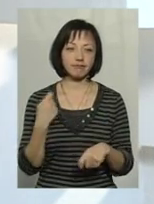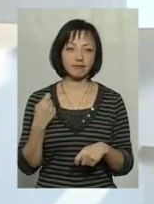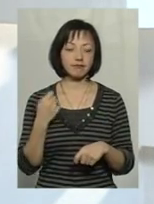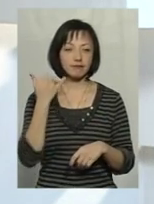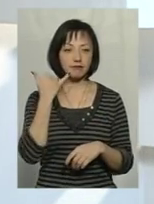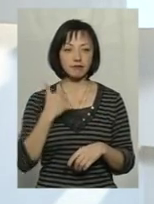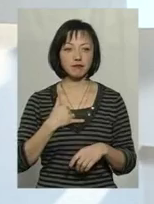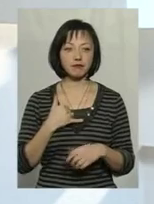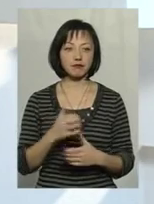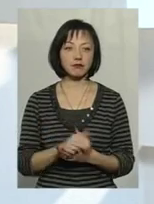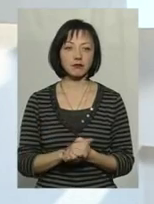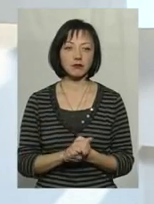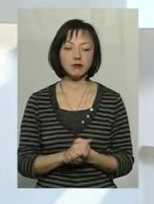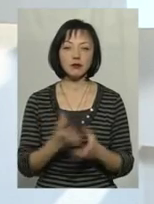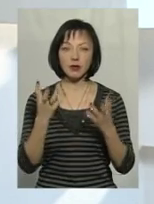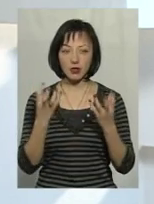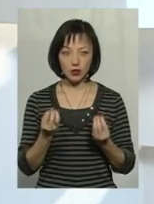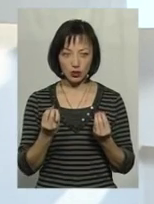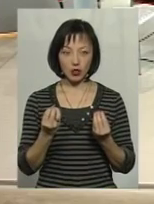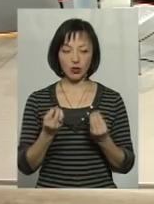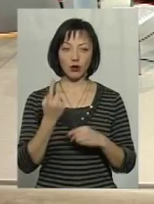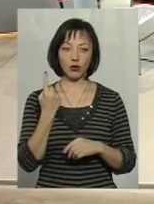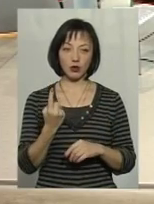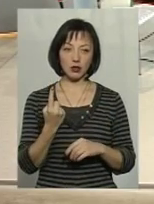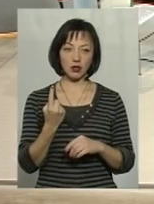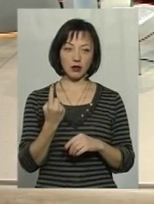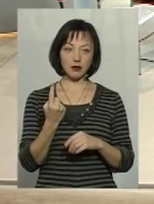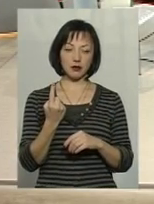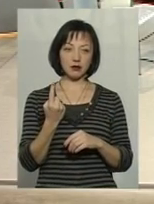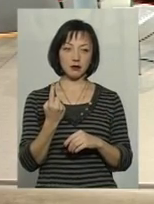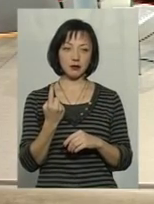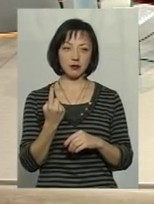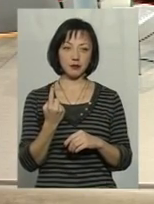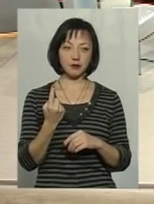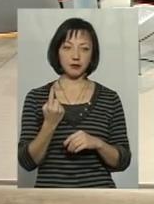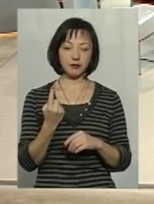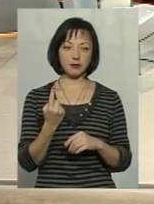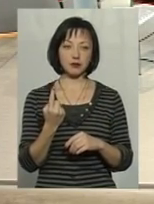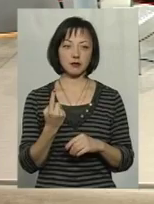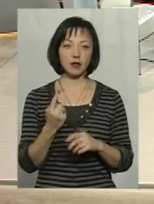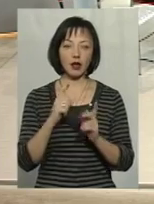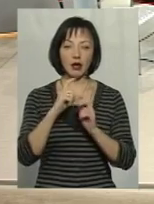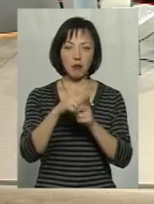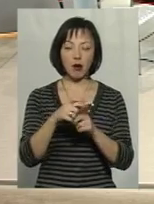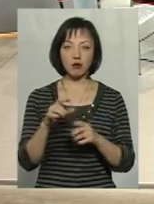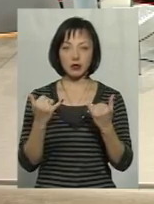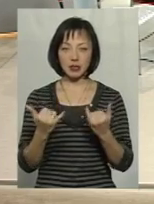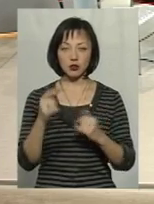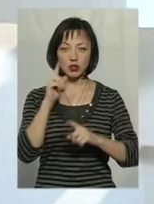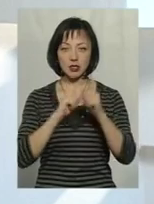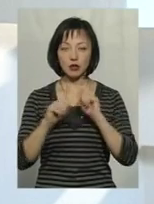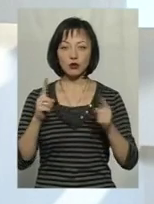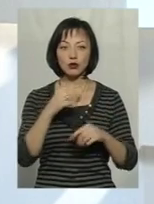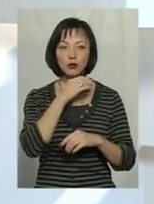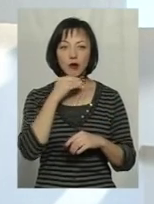телефонний дзвінок. Ще одна, скажімо так, ремарка щодо нинішньої сесії.